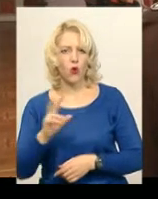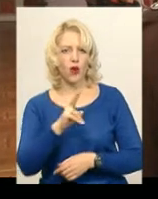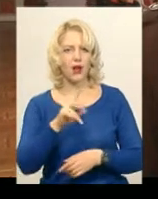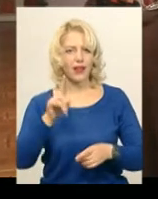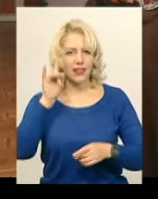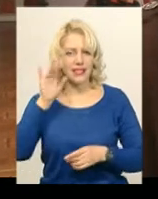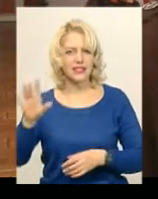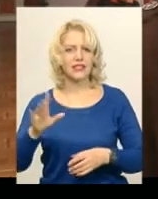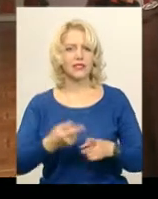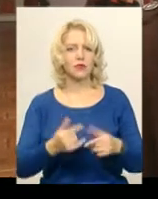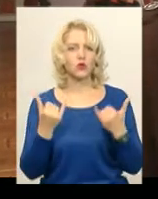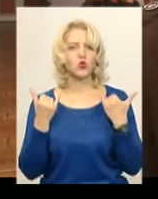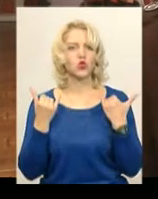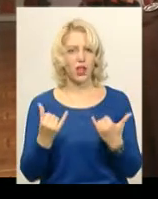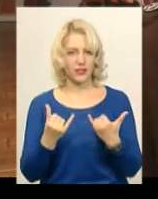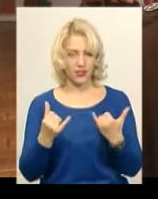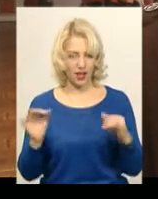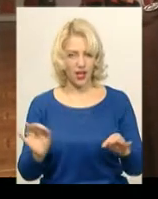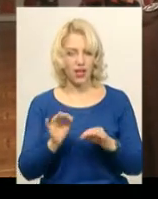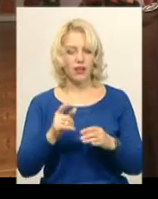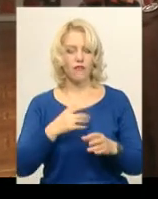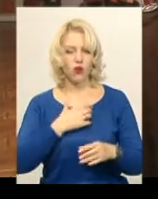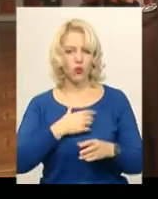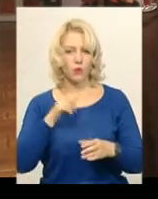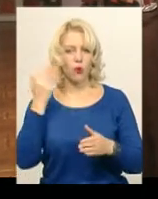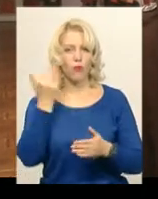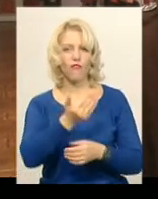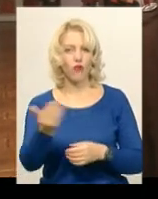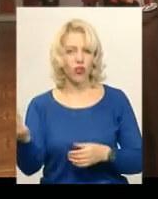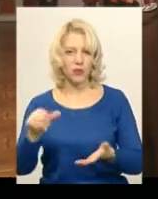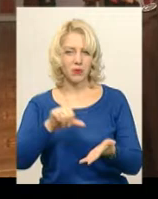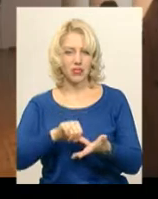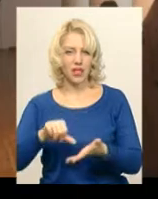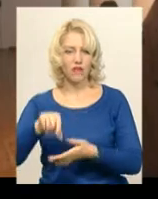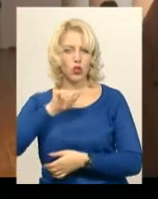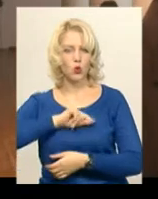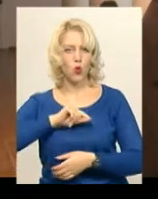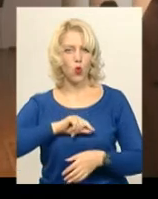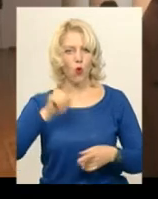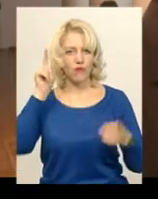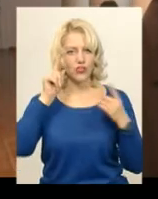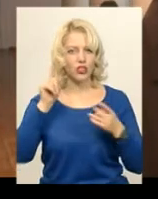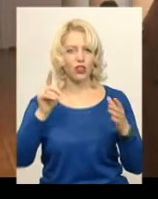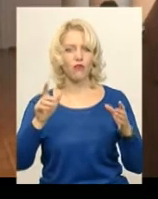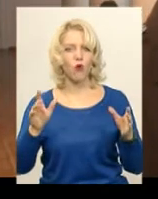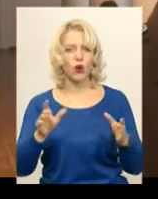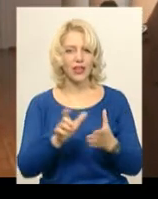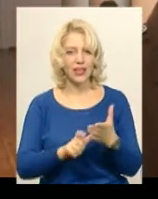до сучасності. Вони, в основному, представили духовні твори. Рівень виконання,